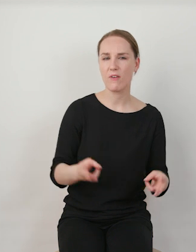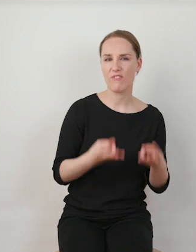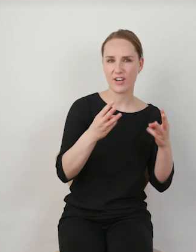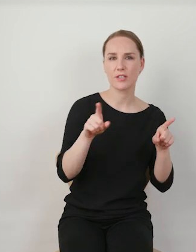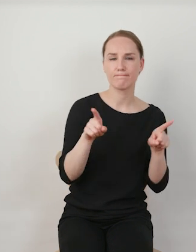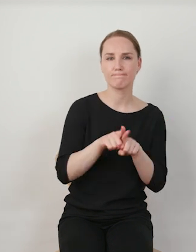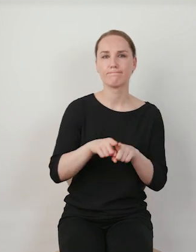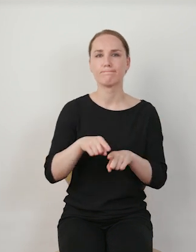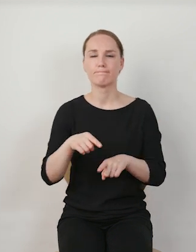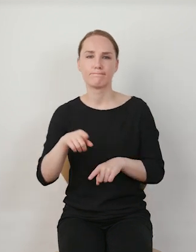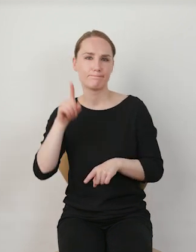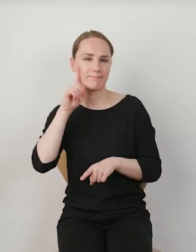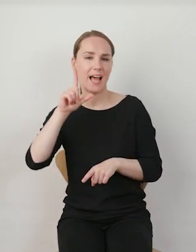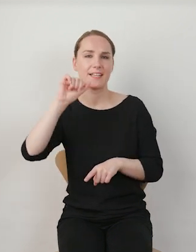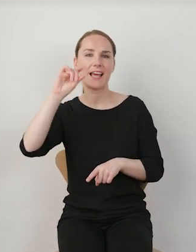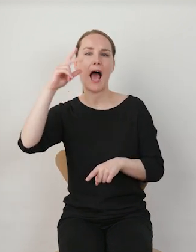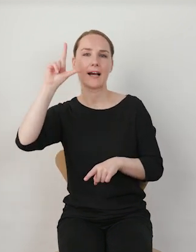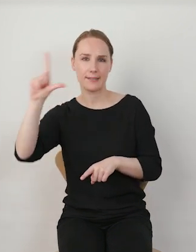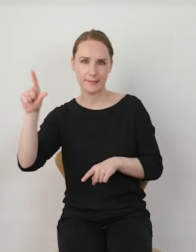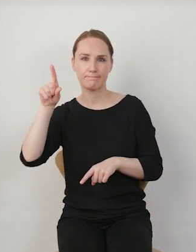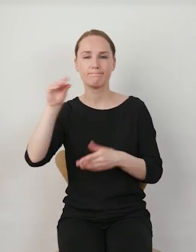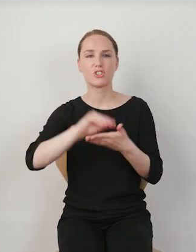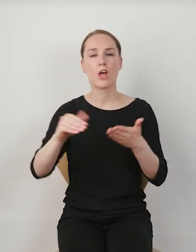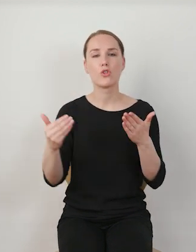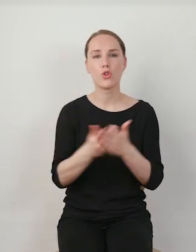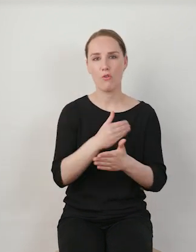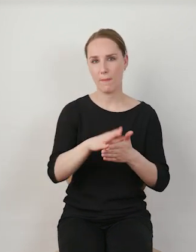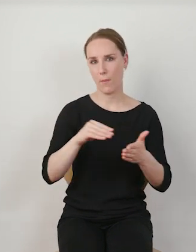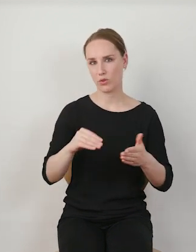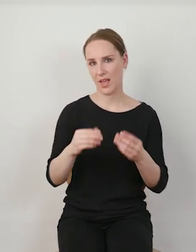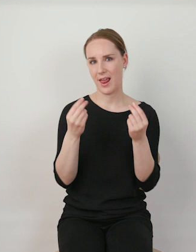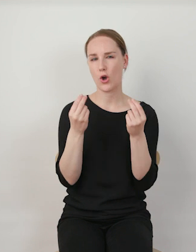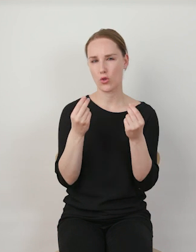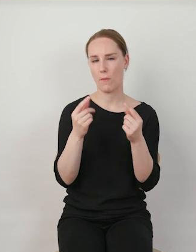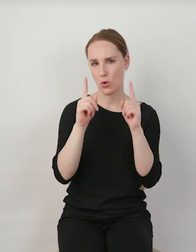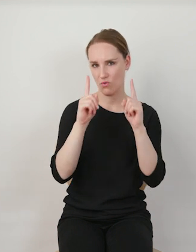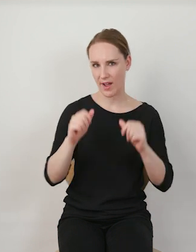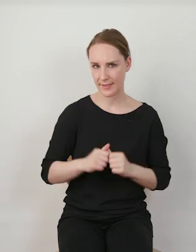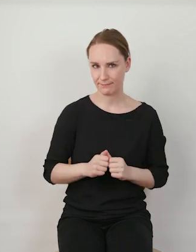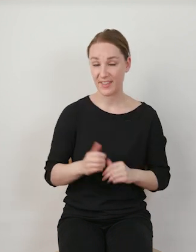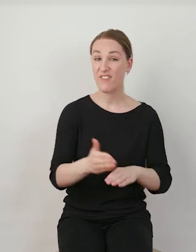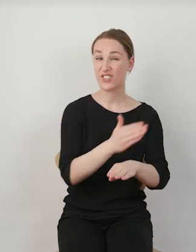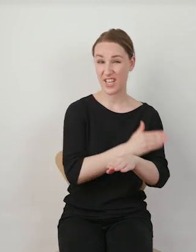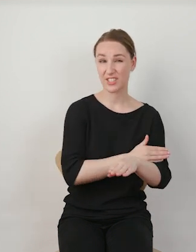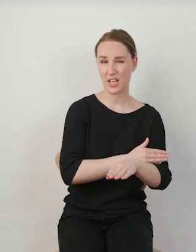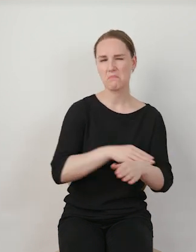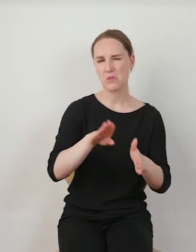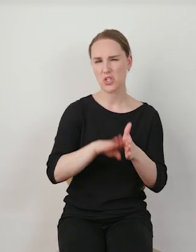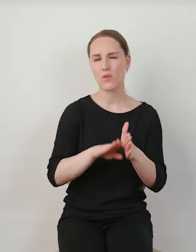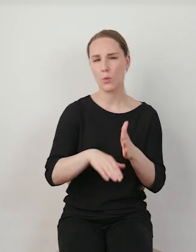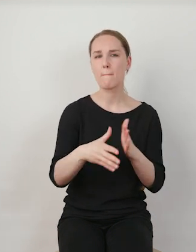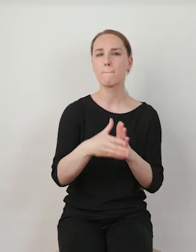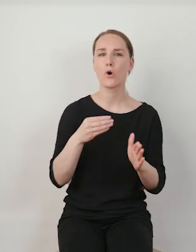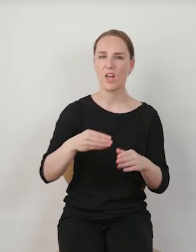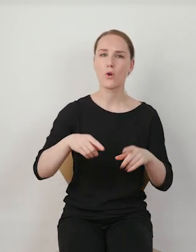Meng Liang, który pisze o nowym modelu ekonomii uwagi. Dotychczas tradycyjny model ekonomii